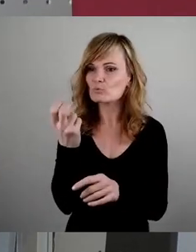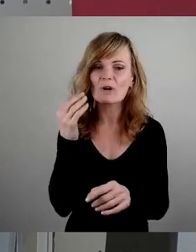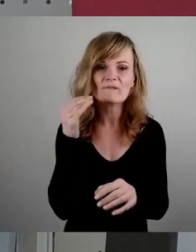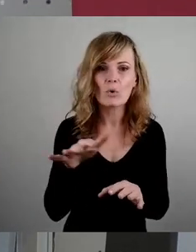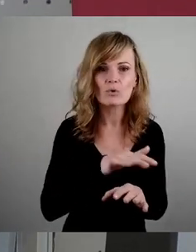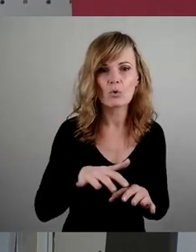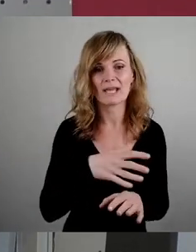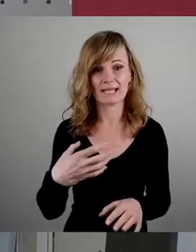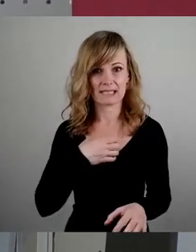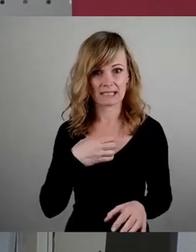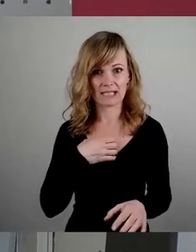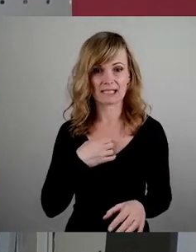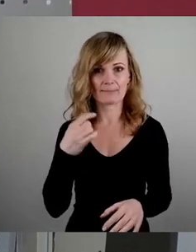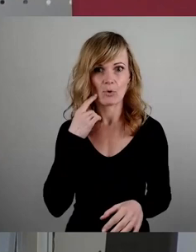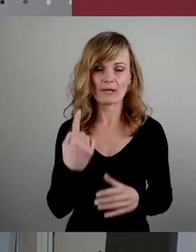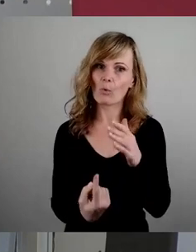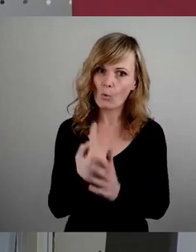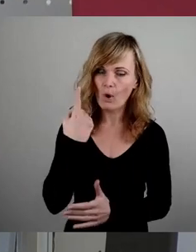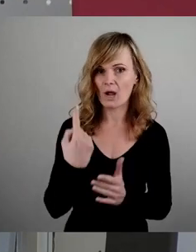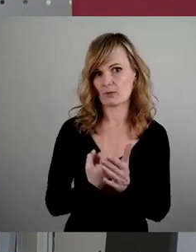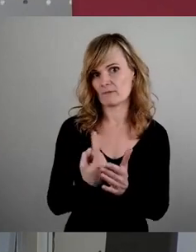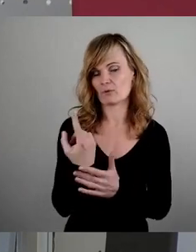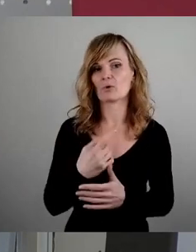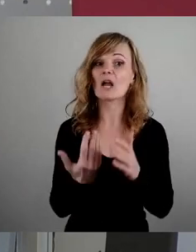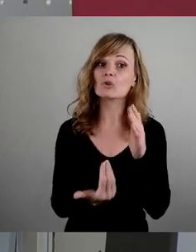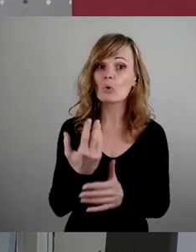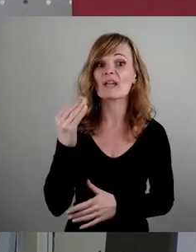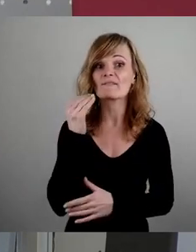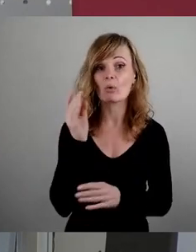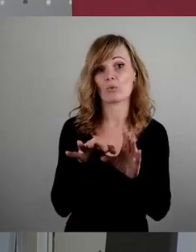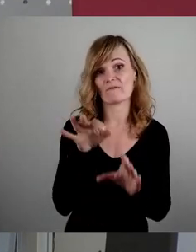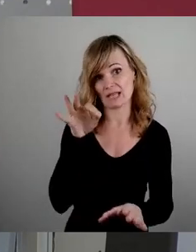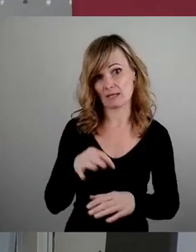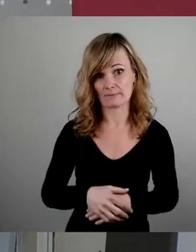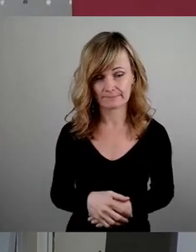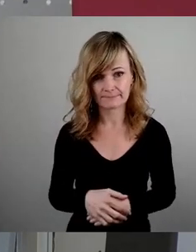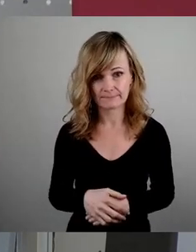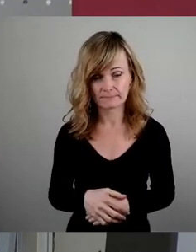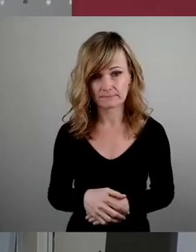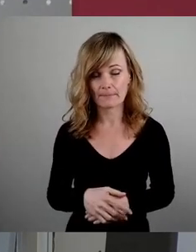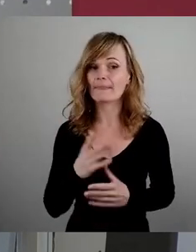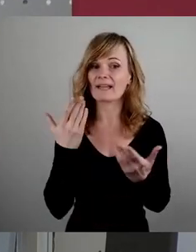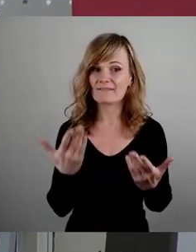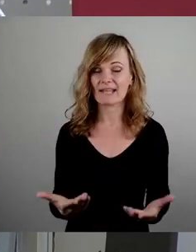Dresden im Moment tatsächlich eine Herausforderung ist, eine neue Wohnung zu finden, insbesondere wenn man jetzt keine